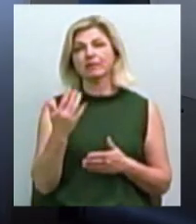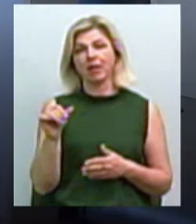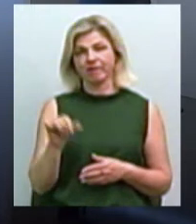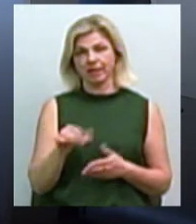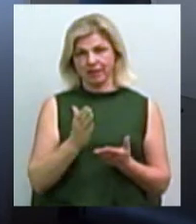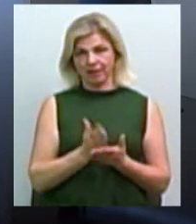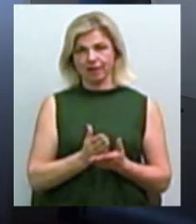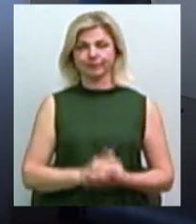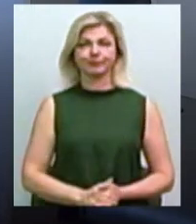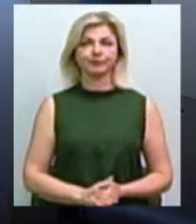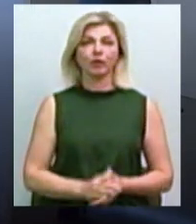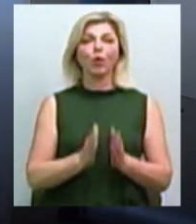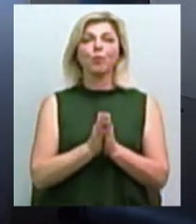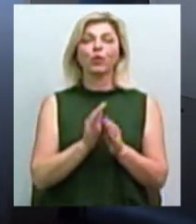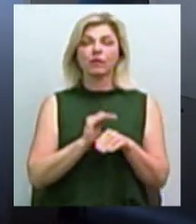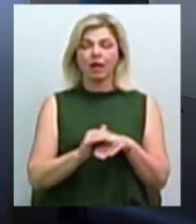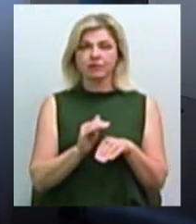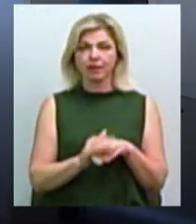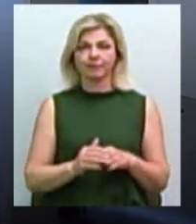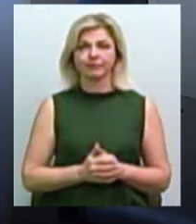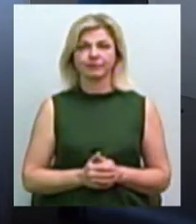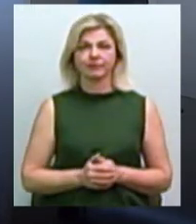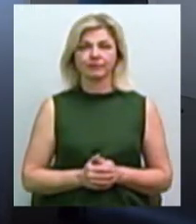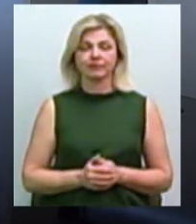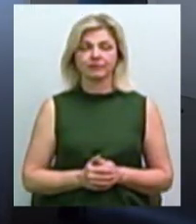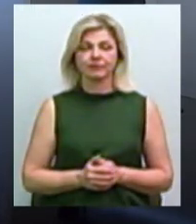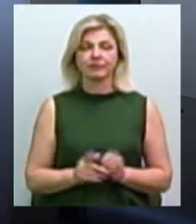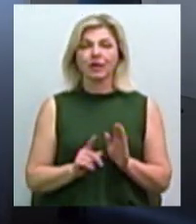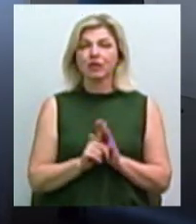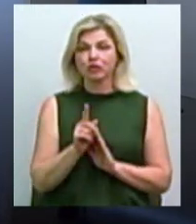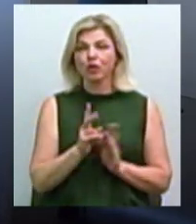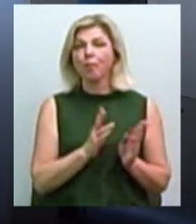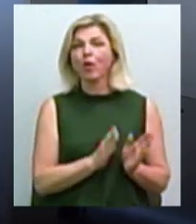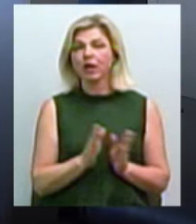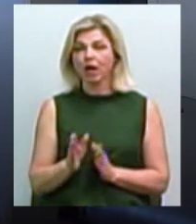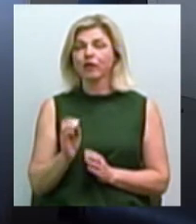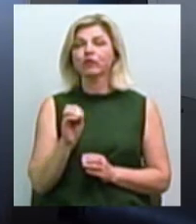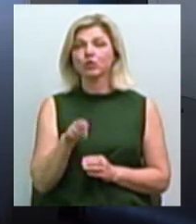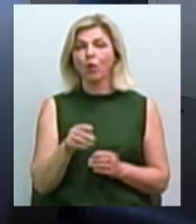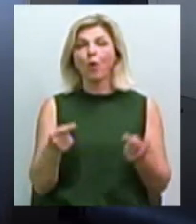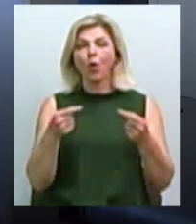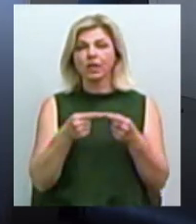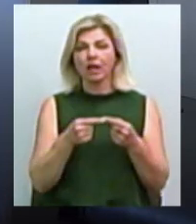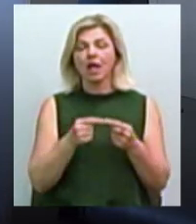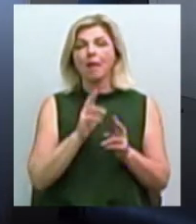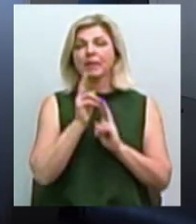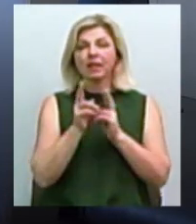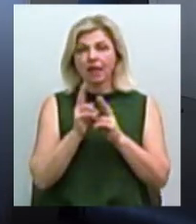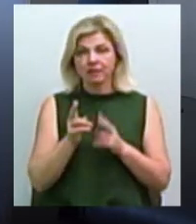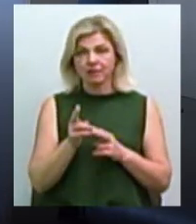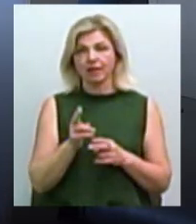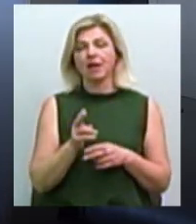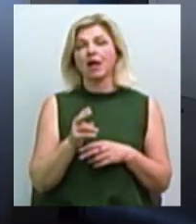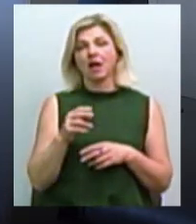Отже, будь ласка, почнемо по порядку. В чому конкретні претензії підприємців до